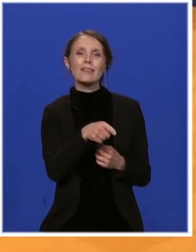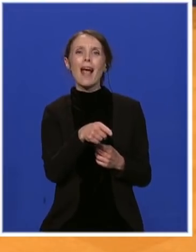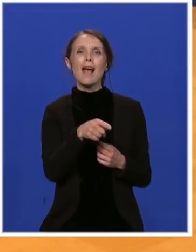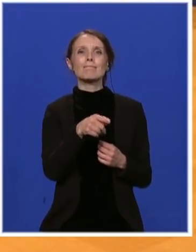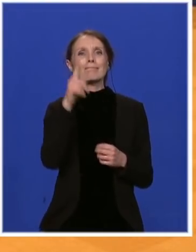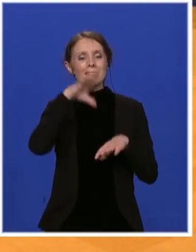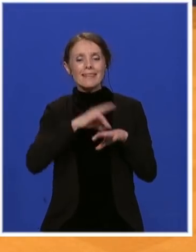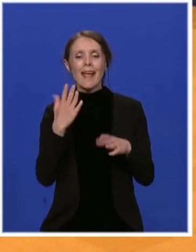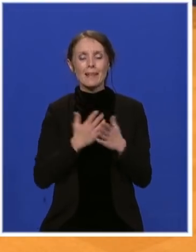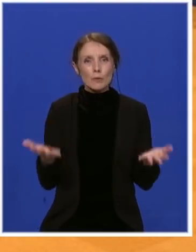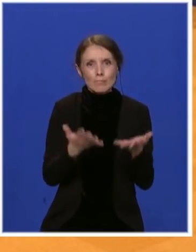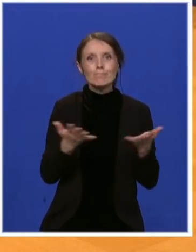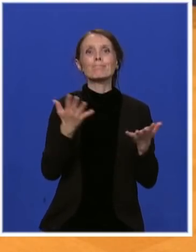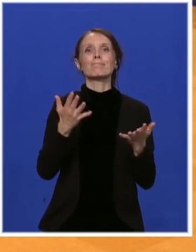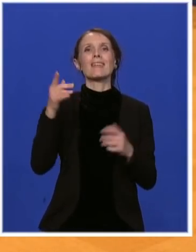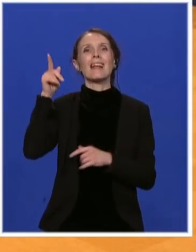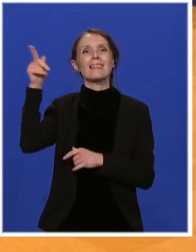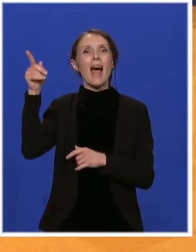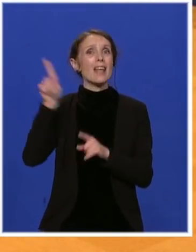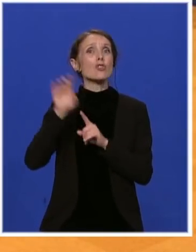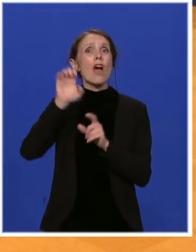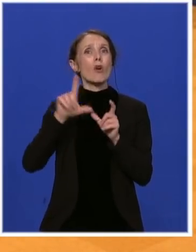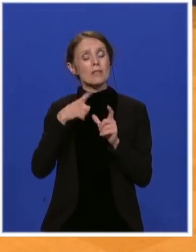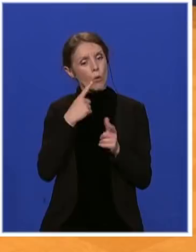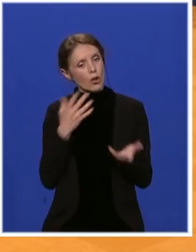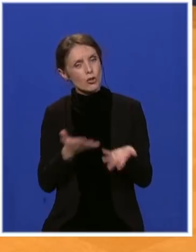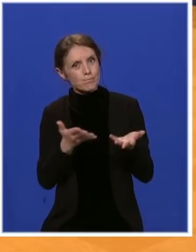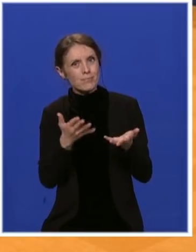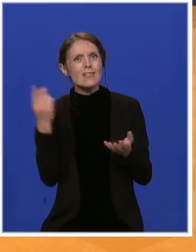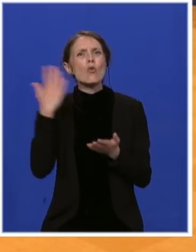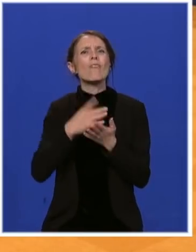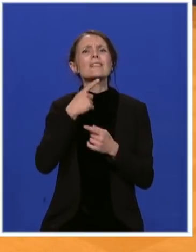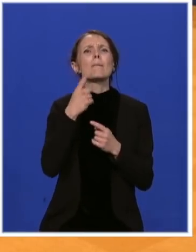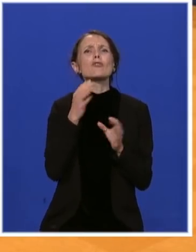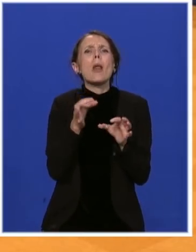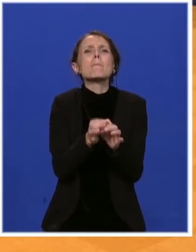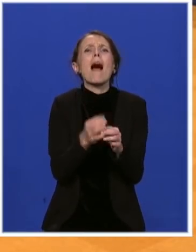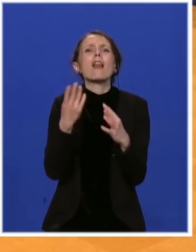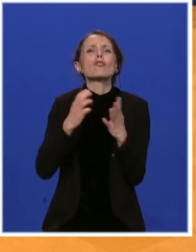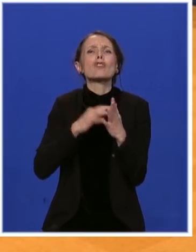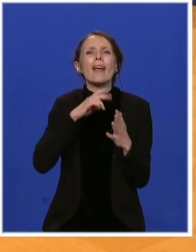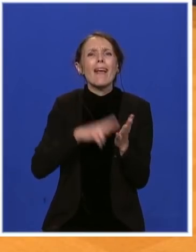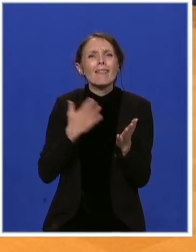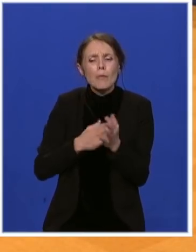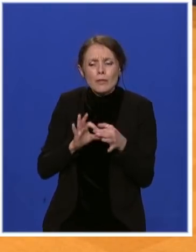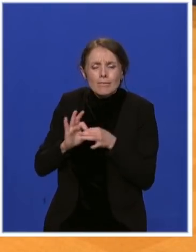inicijativama poput one o malom Šengenu kao i kako vidite nastojanje nekih država iz naših regiona koje